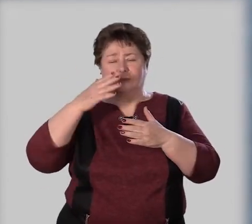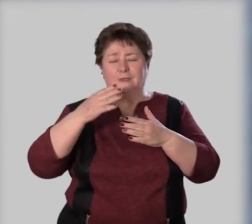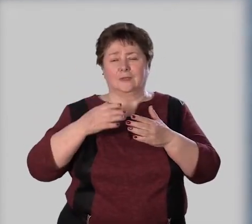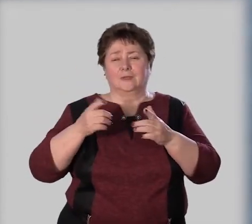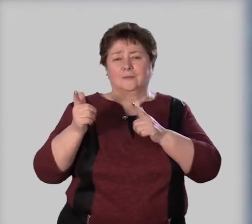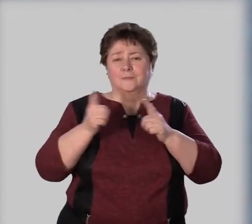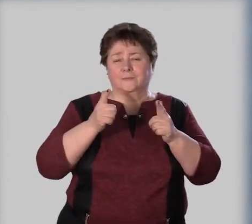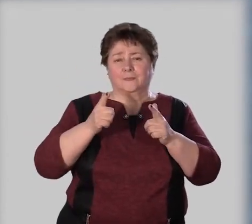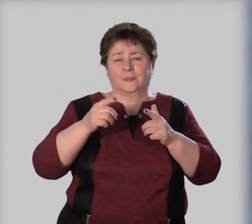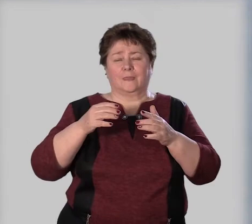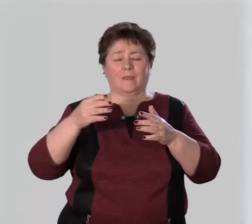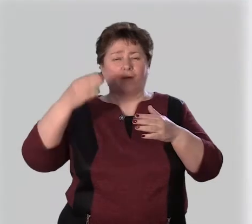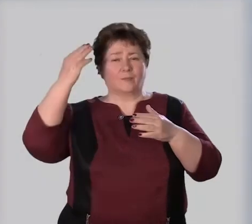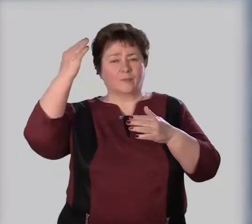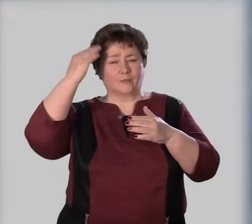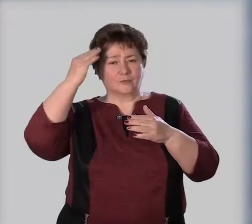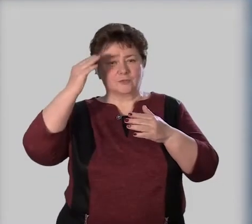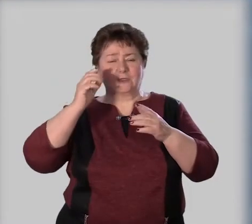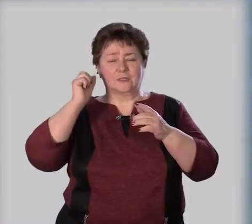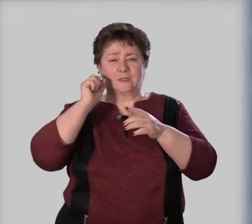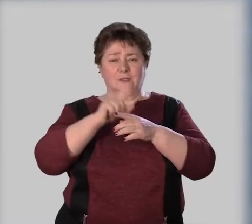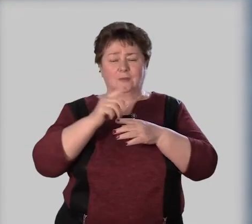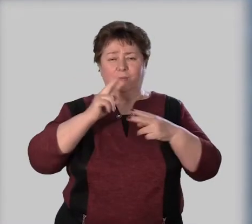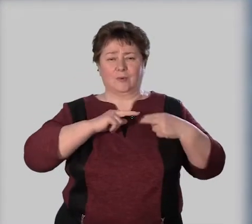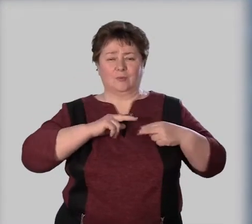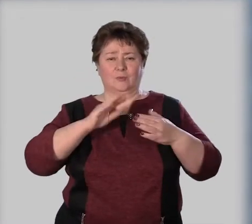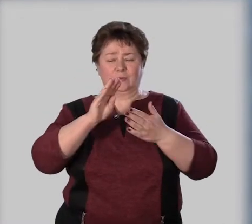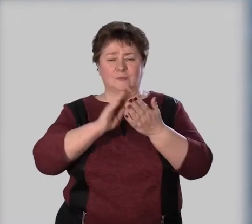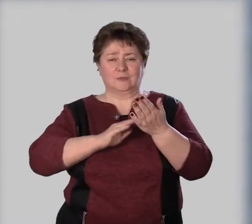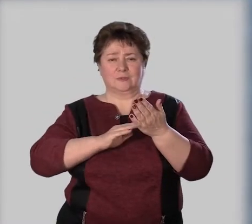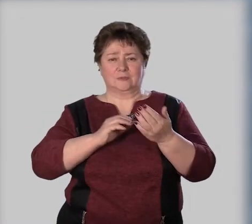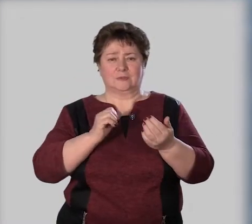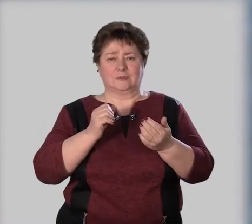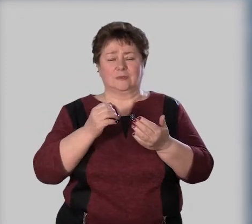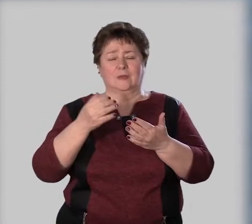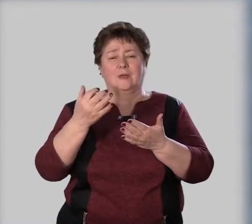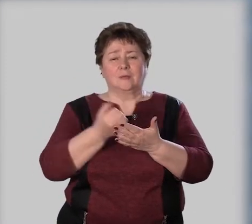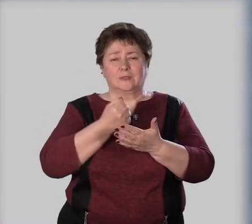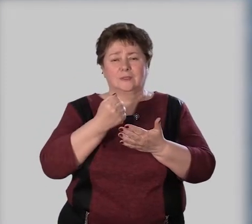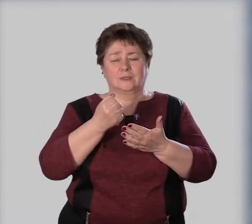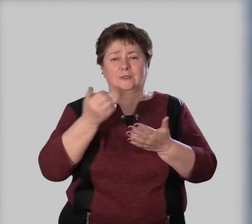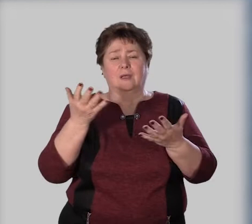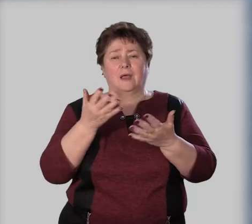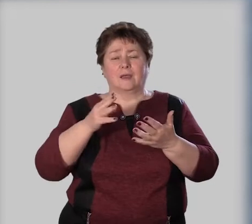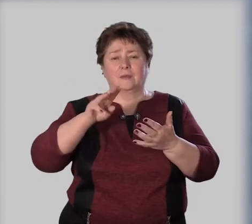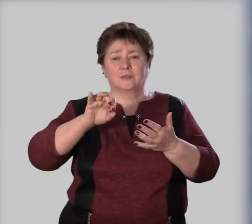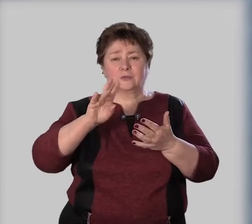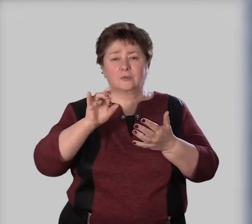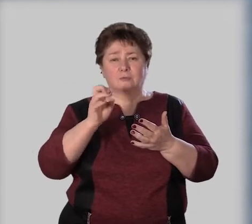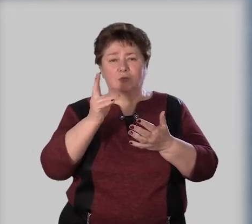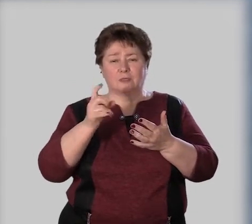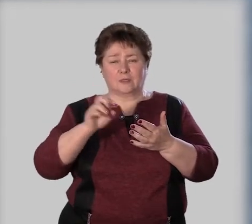творческих задач. А мы с вами поработаем с текстом. Определите, какие